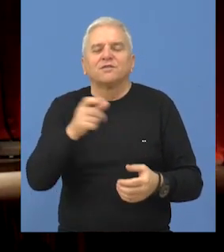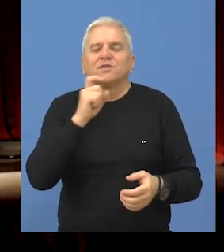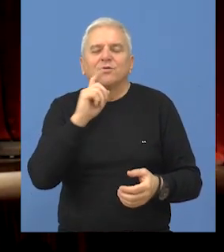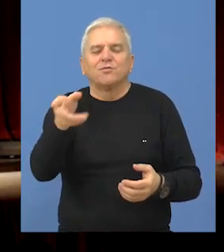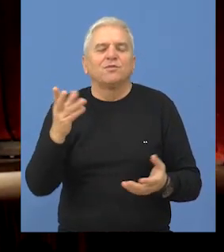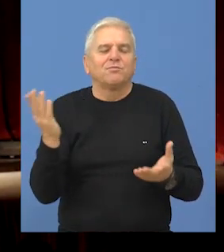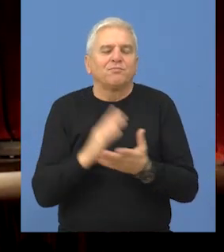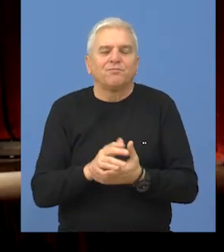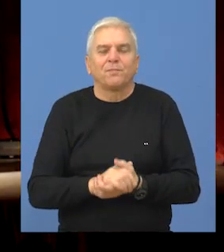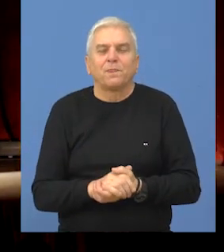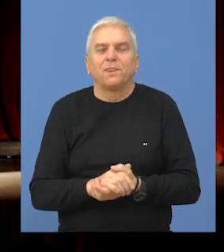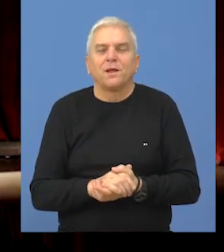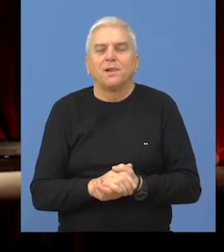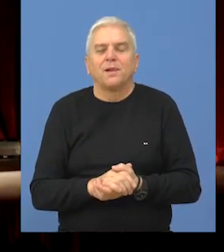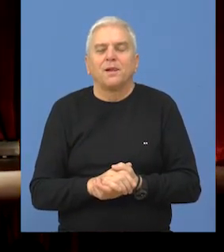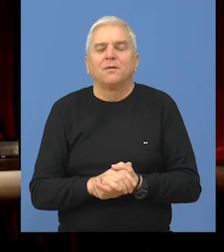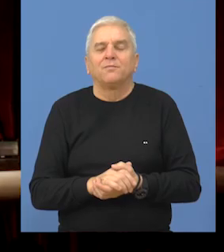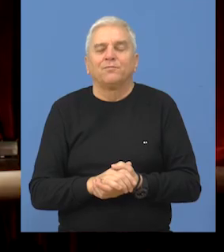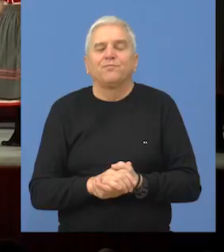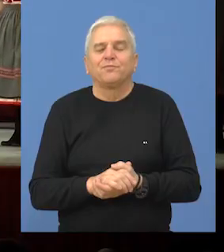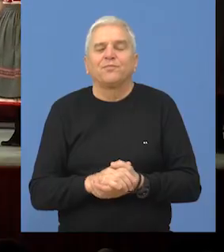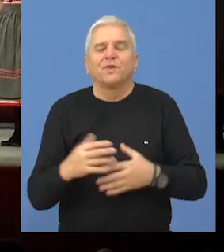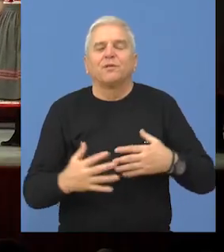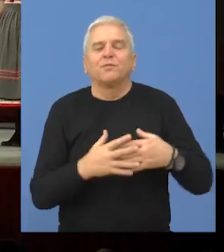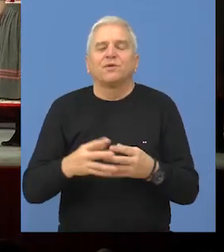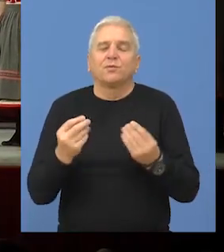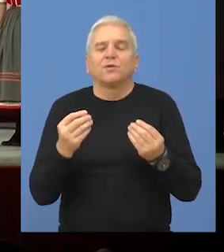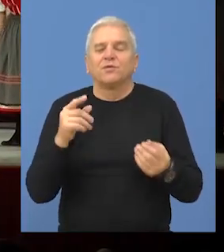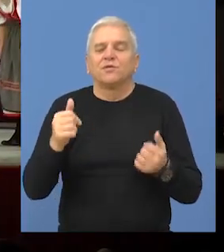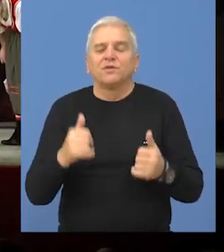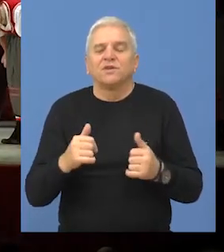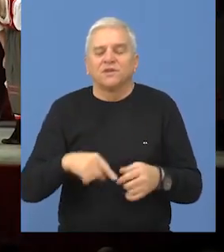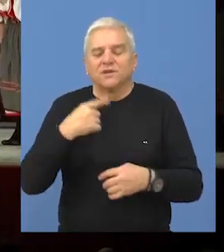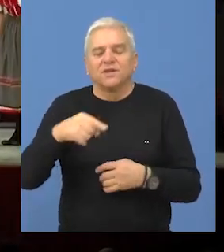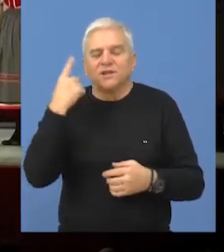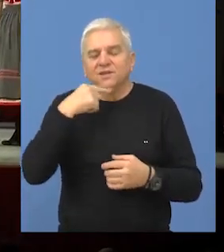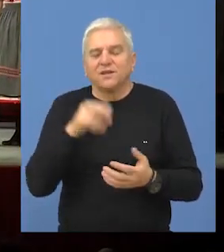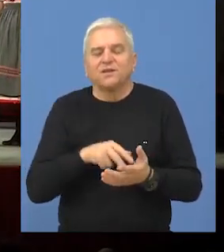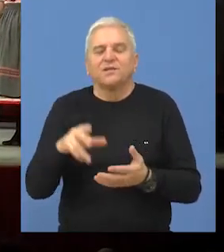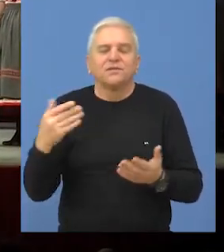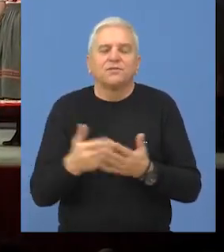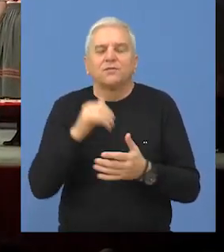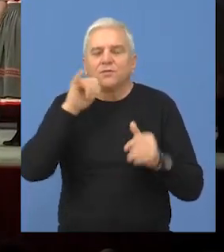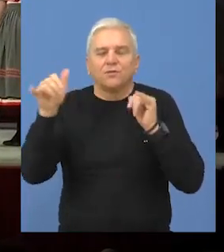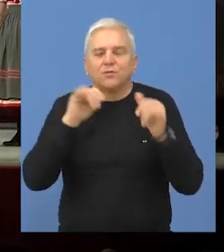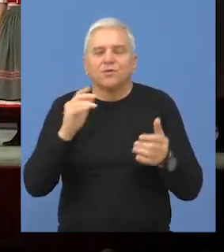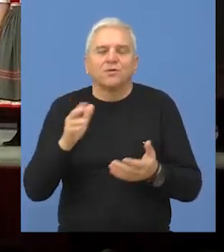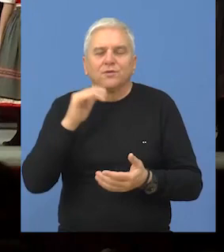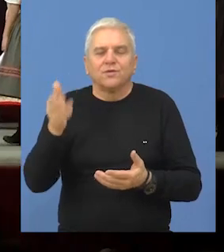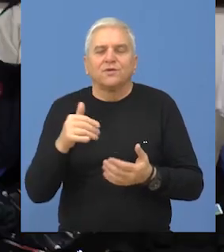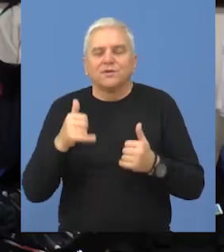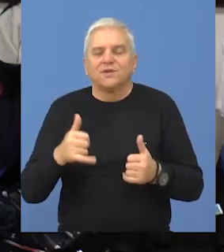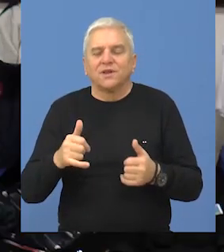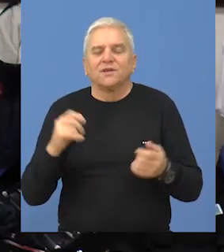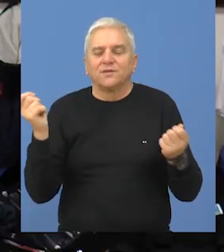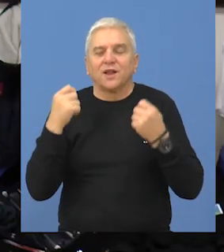Hrvatskoj, Mađarskoj smo, u Mađarskoj plešemo puno. Sredeće ne da idemo opet da nastupamo.